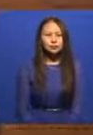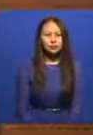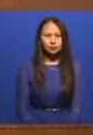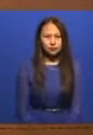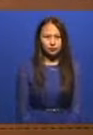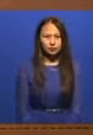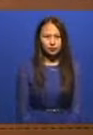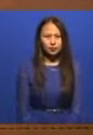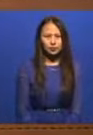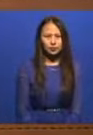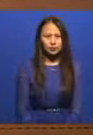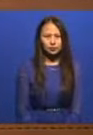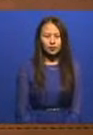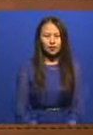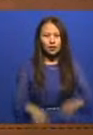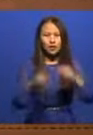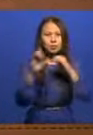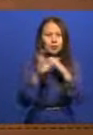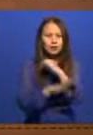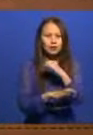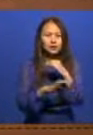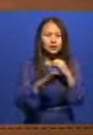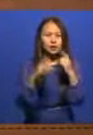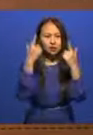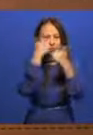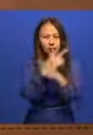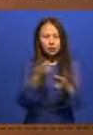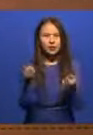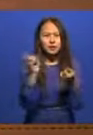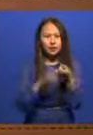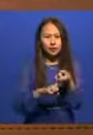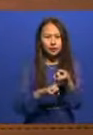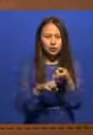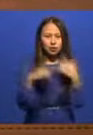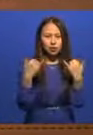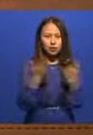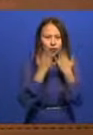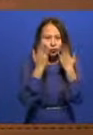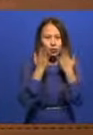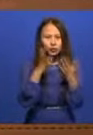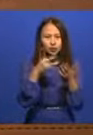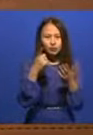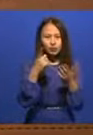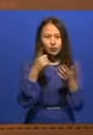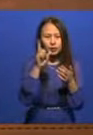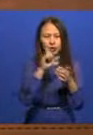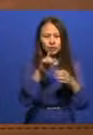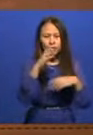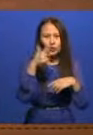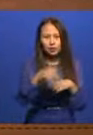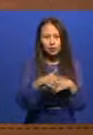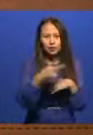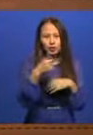Сонғы деректерге сәйкес, 22.028 метр уақытша бөген тұрғызылды. 3